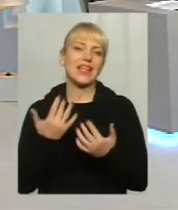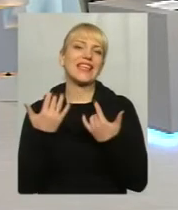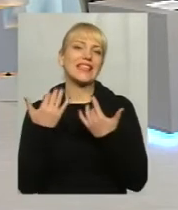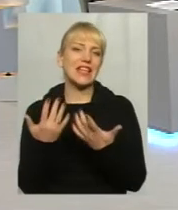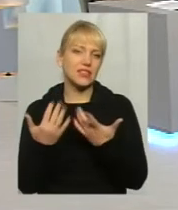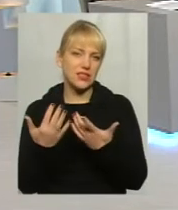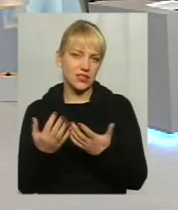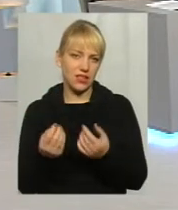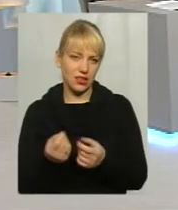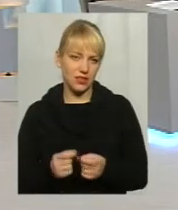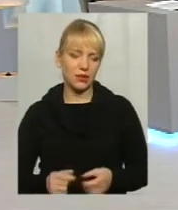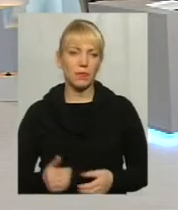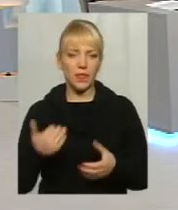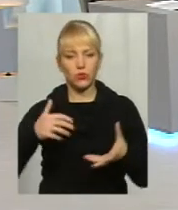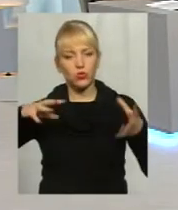підрізумували.